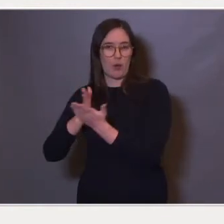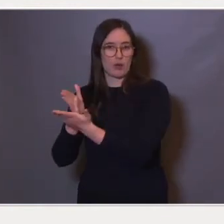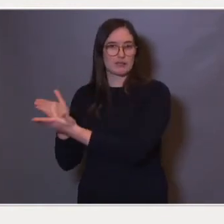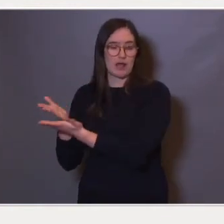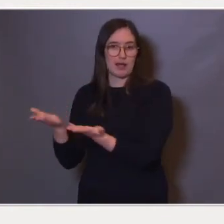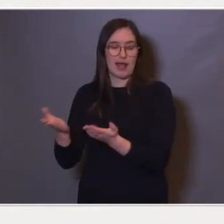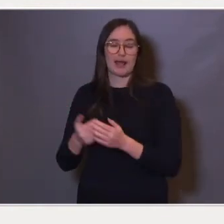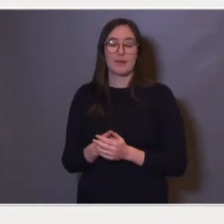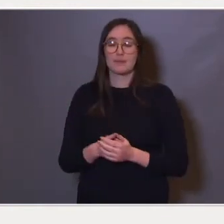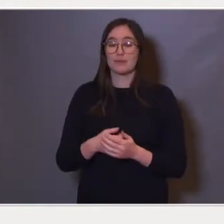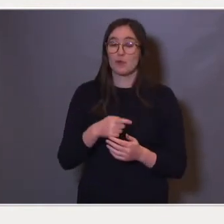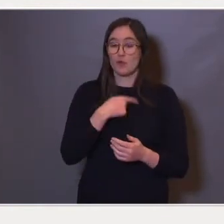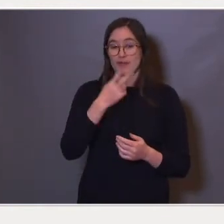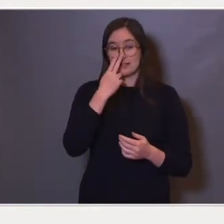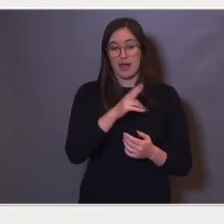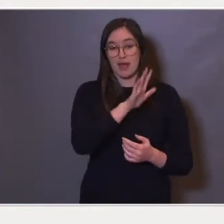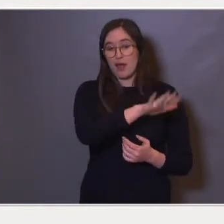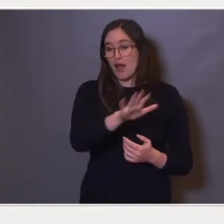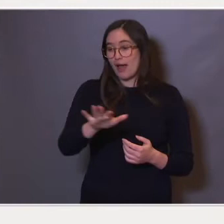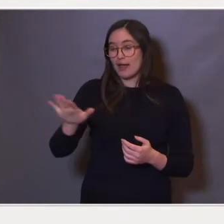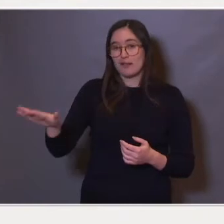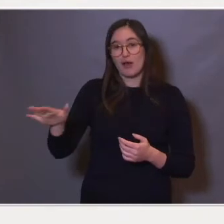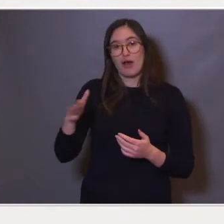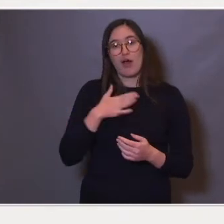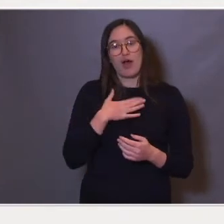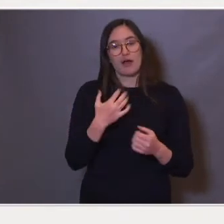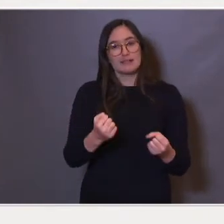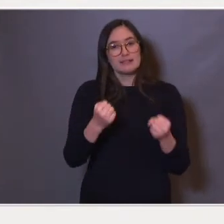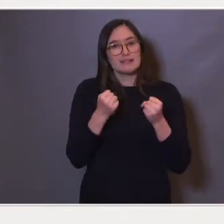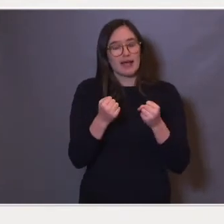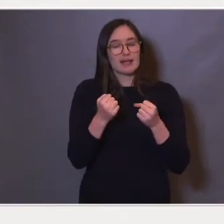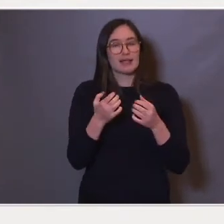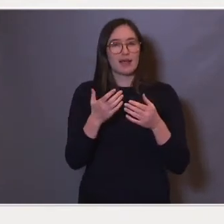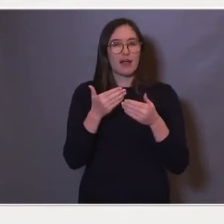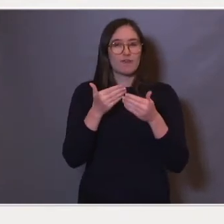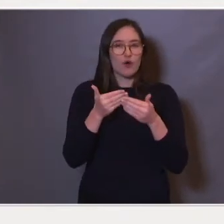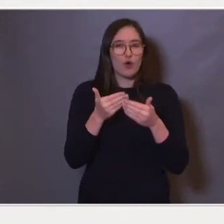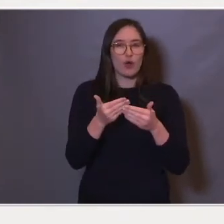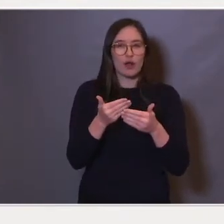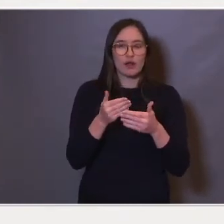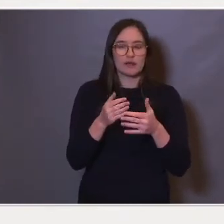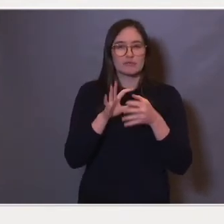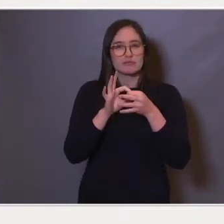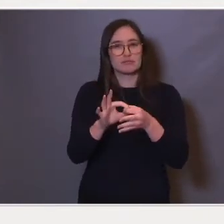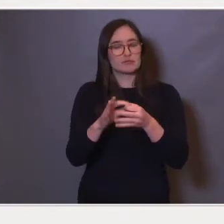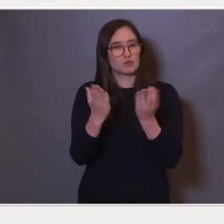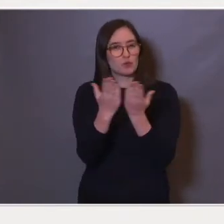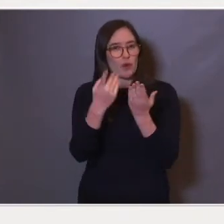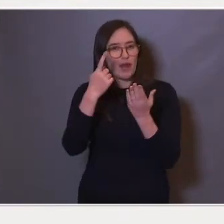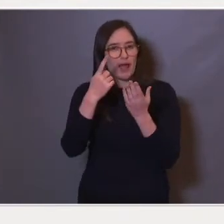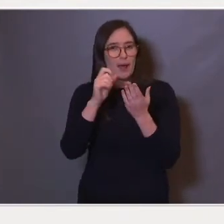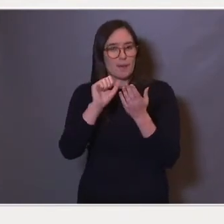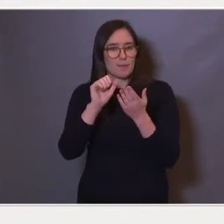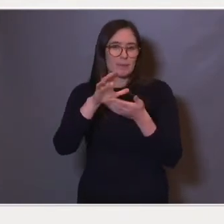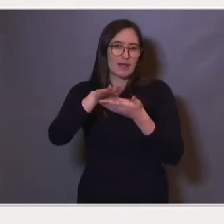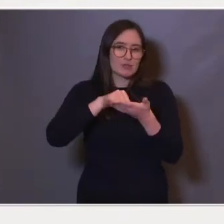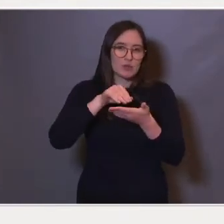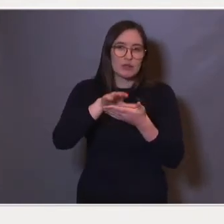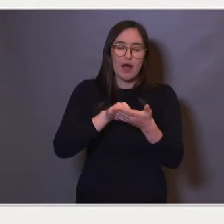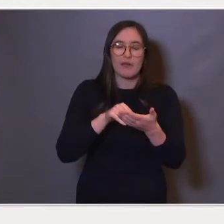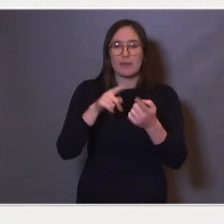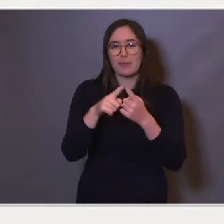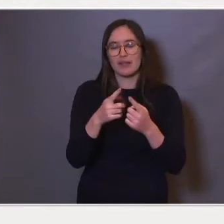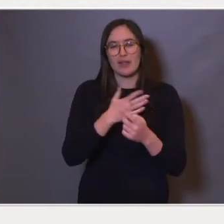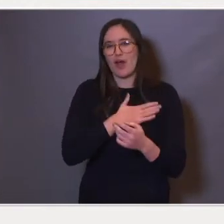arenene finner vi sterke forhold som henger sammen med skoleprestasjoner, men veldig små